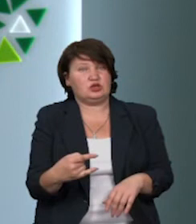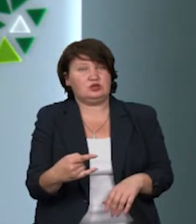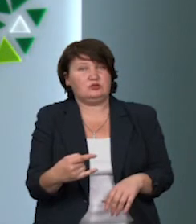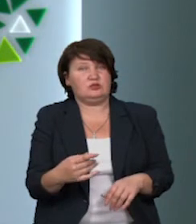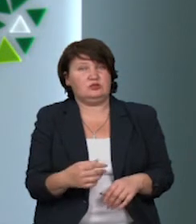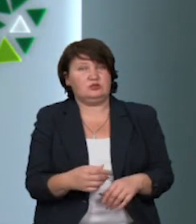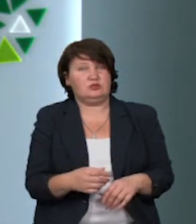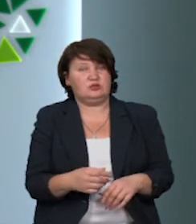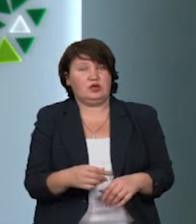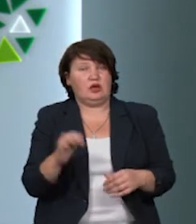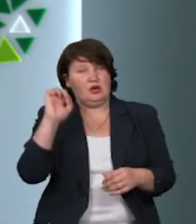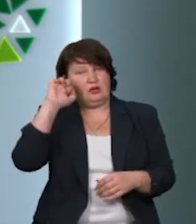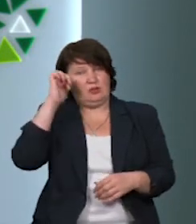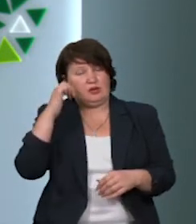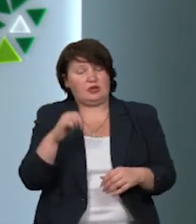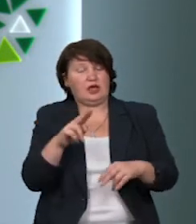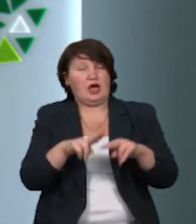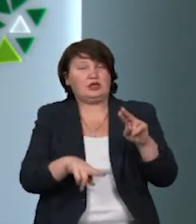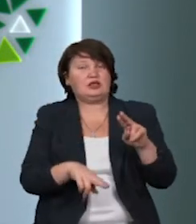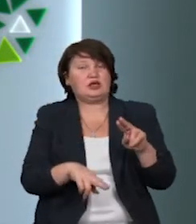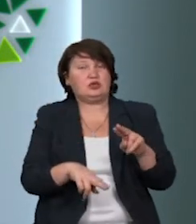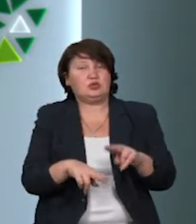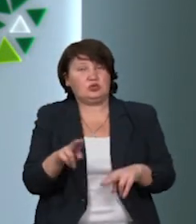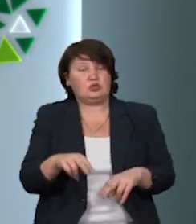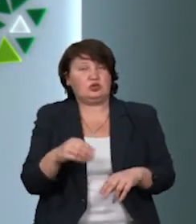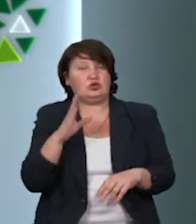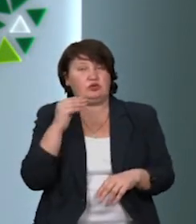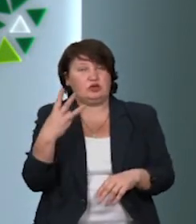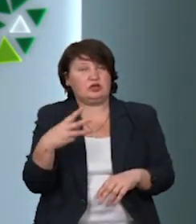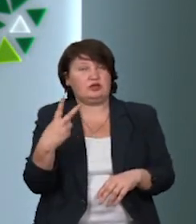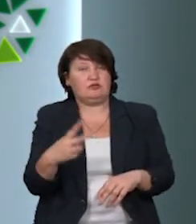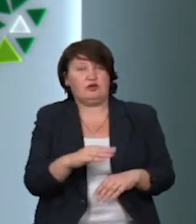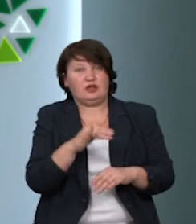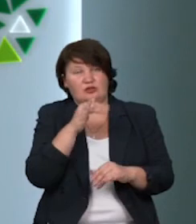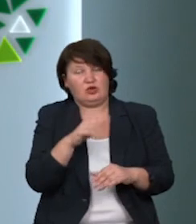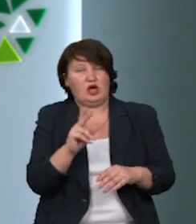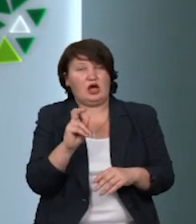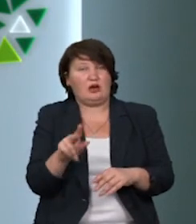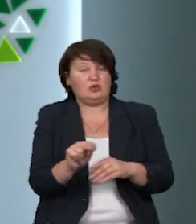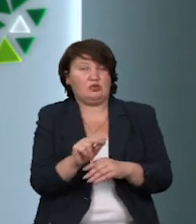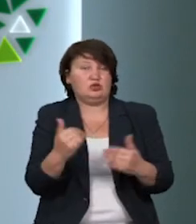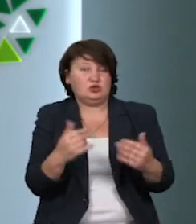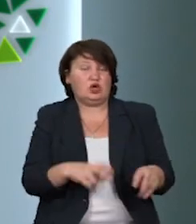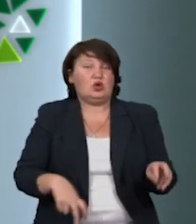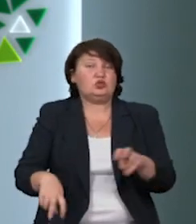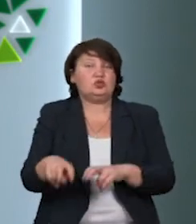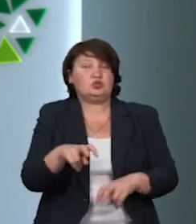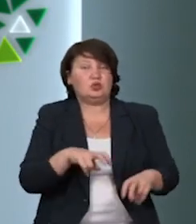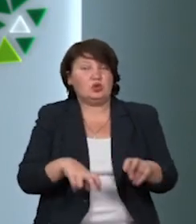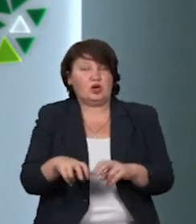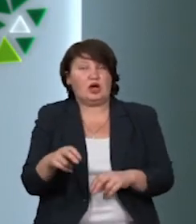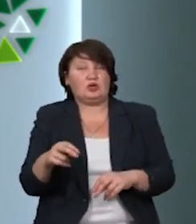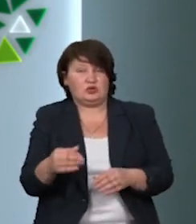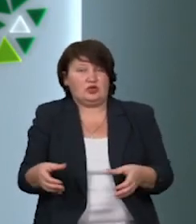Пам'ятка архітектури на вулиці Шевченка, 32, не підлягає капітальному ремонту. Зараз шукають інвесторів, щоб зберегти її.